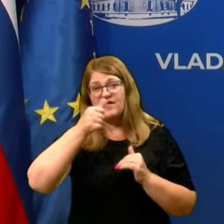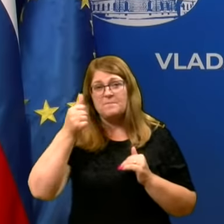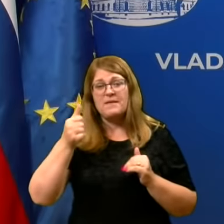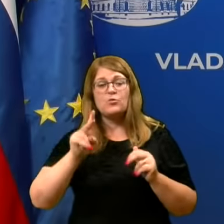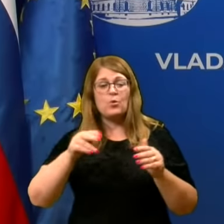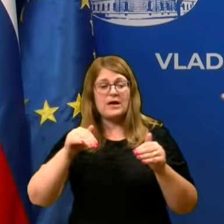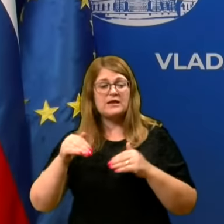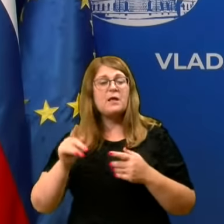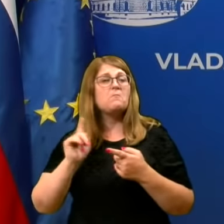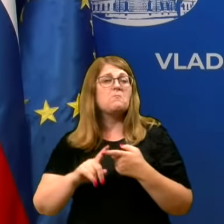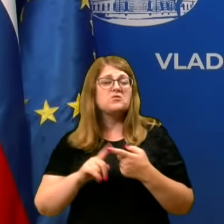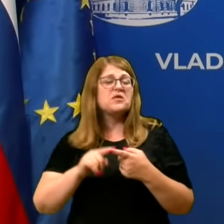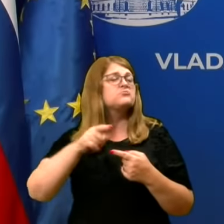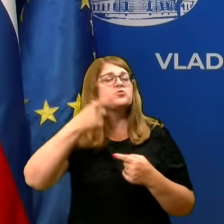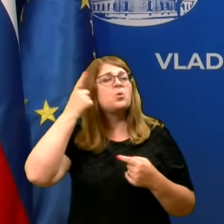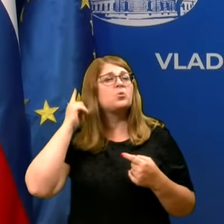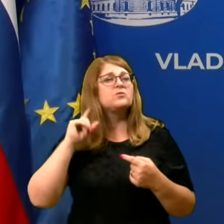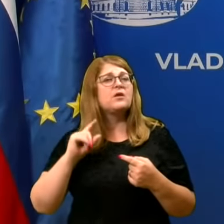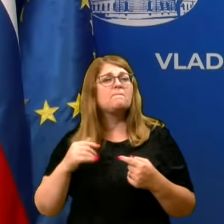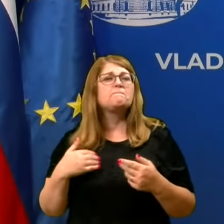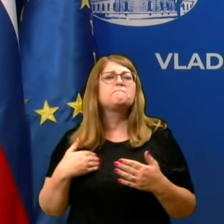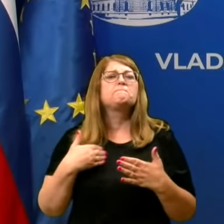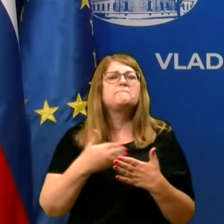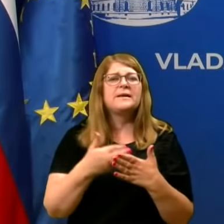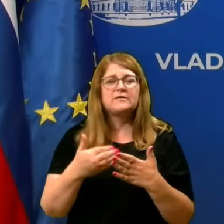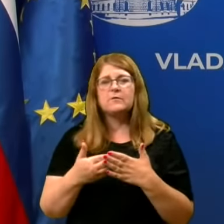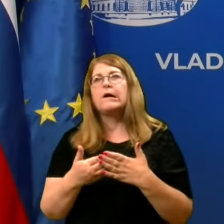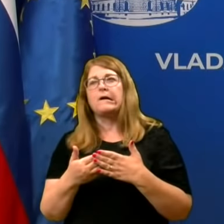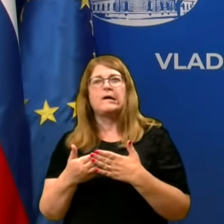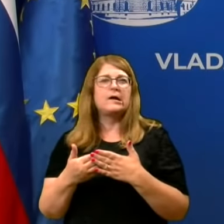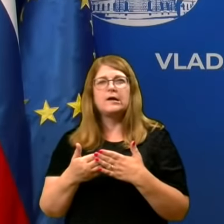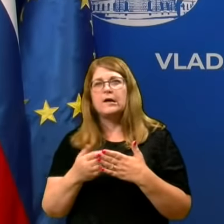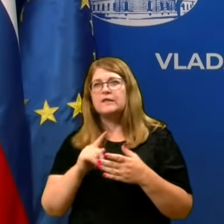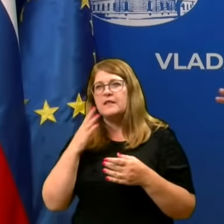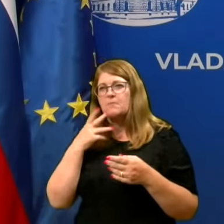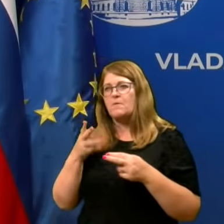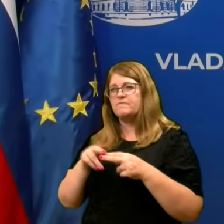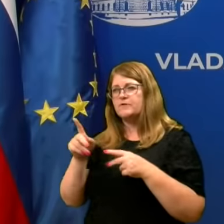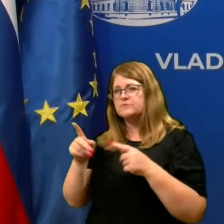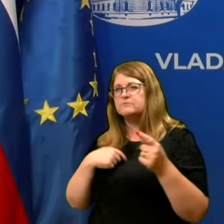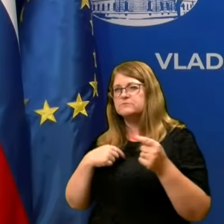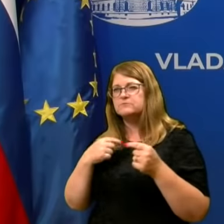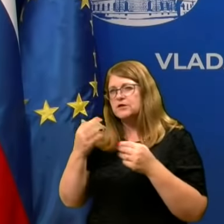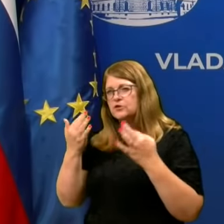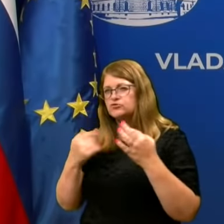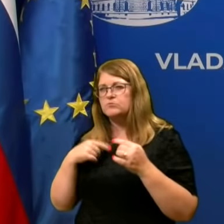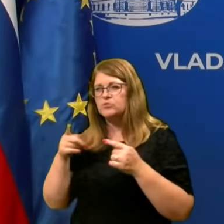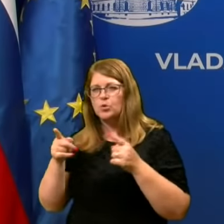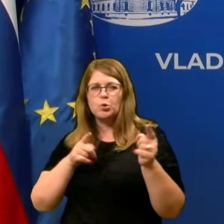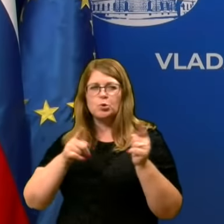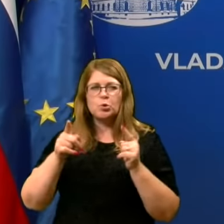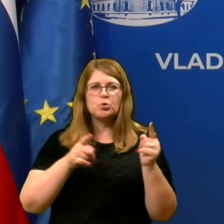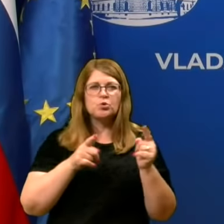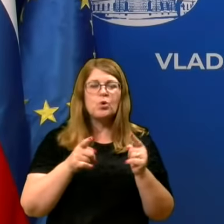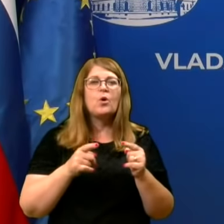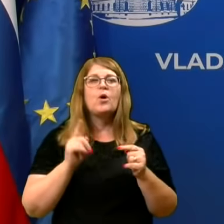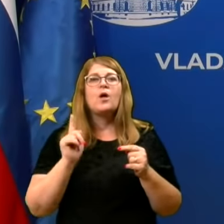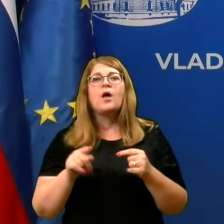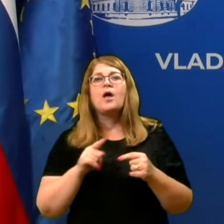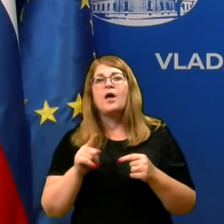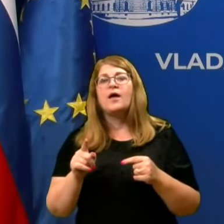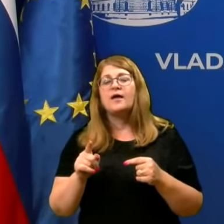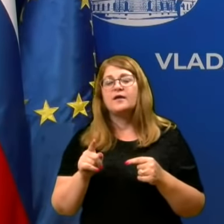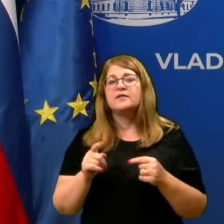karantene, ker potem so pač ljudje prilagodljivi, izračunajo, ne bo več in se opustijo, da tako rečem, in težave